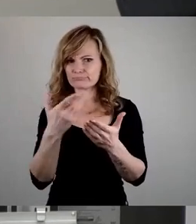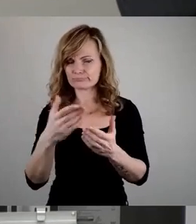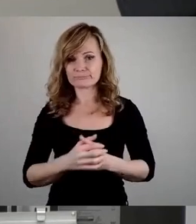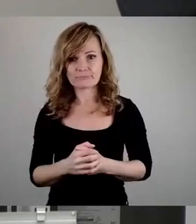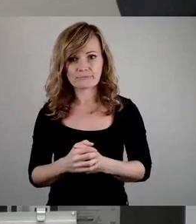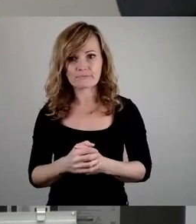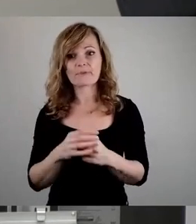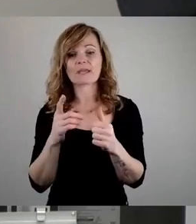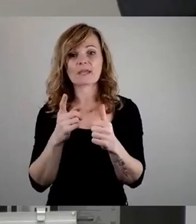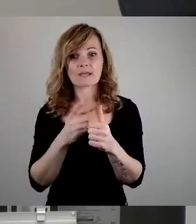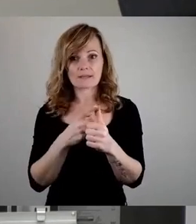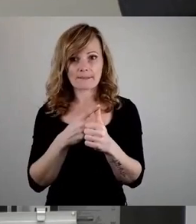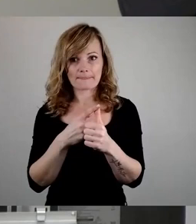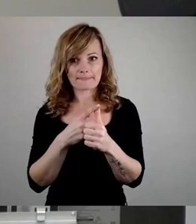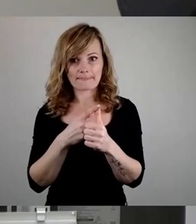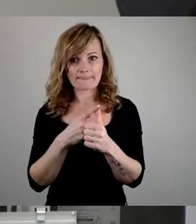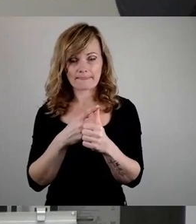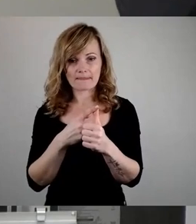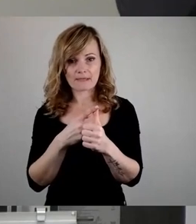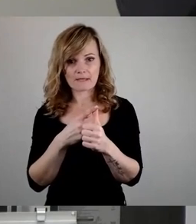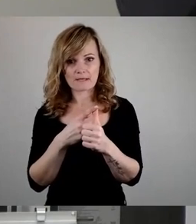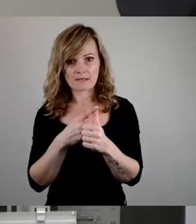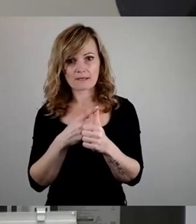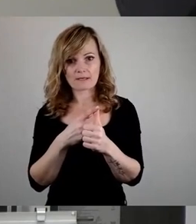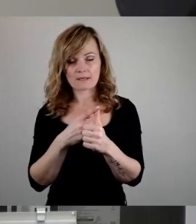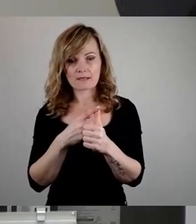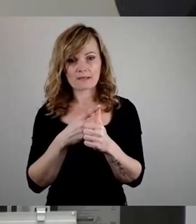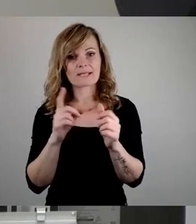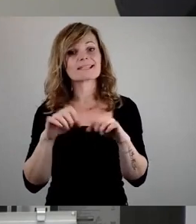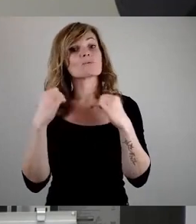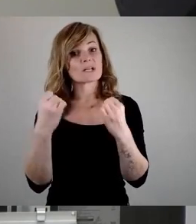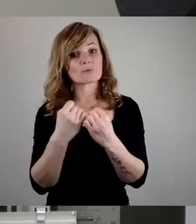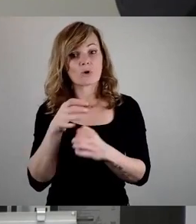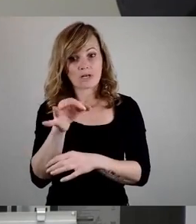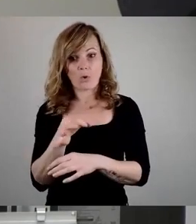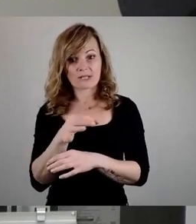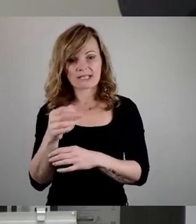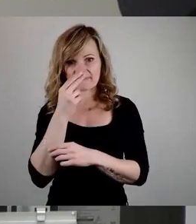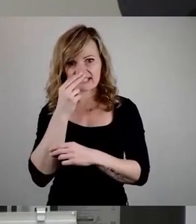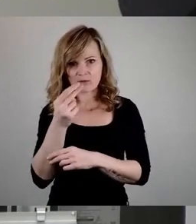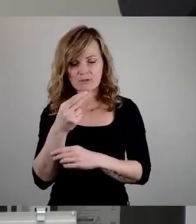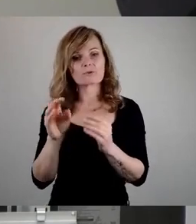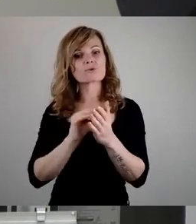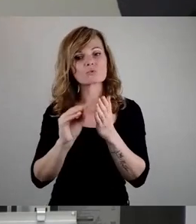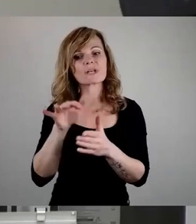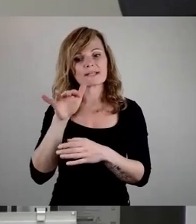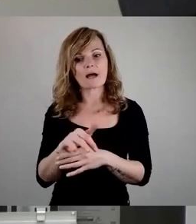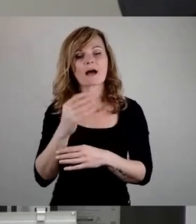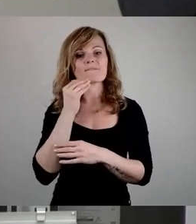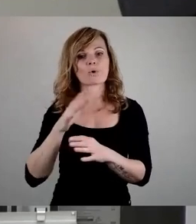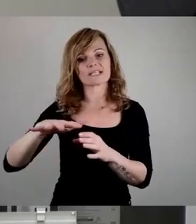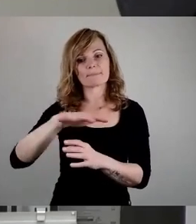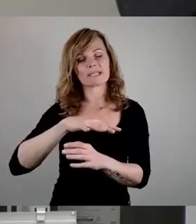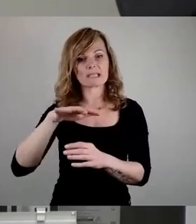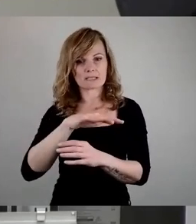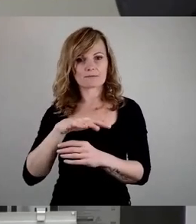einen ist die örtliche Situation zu benennen. Die Schule befindet sich in einem Wohngebiet, quasi am Ende